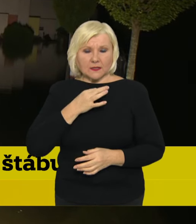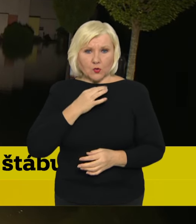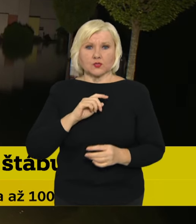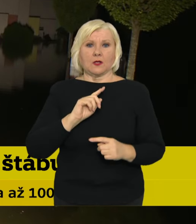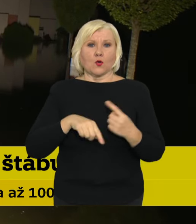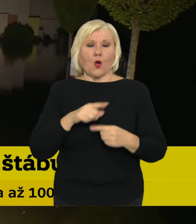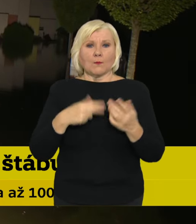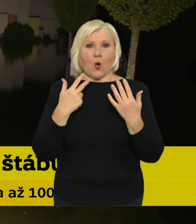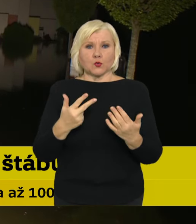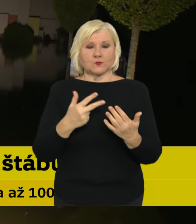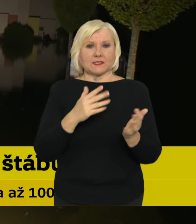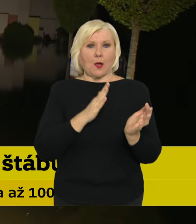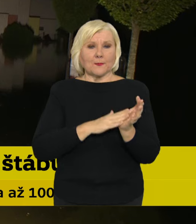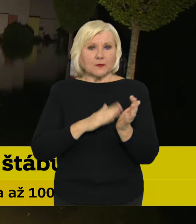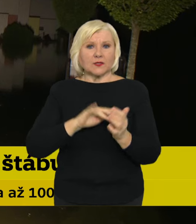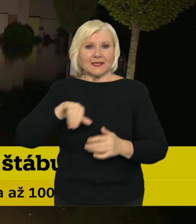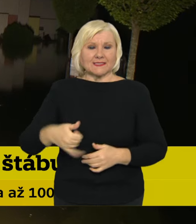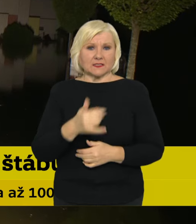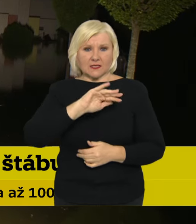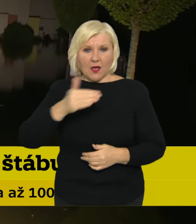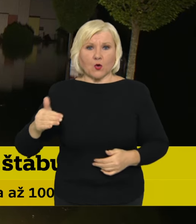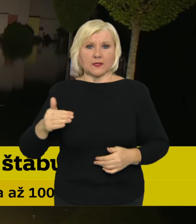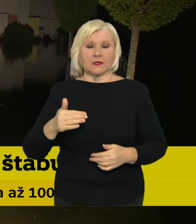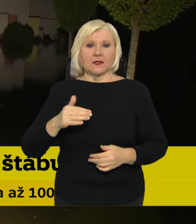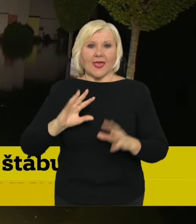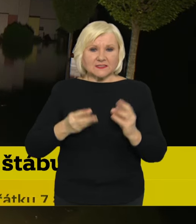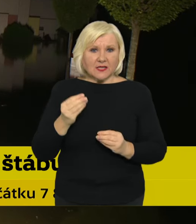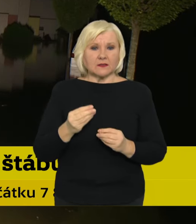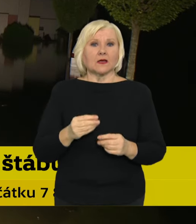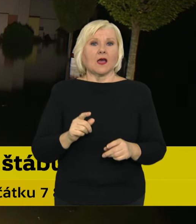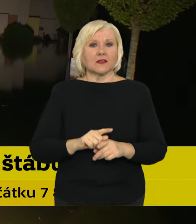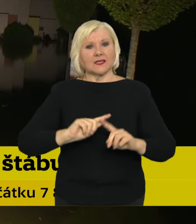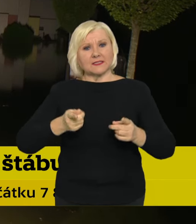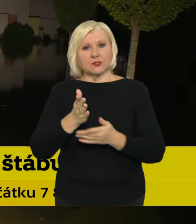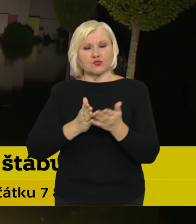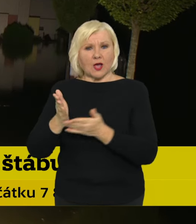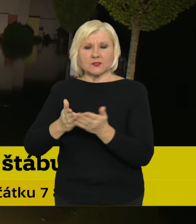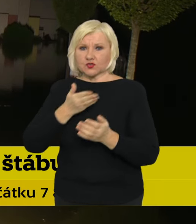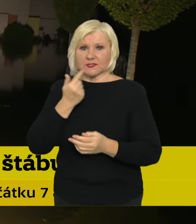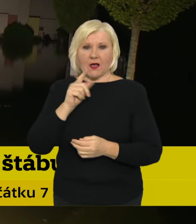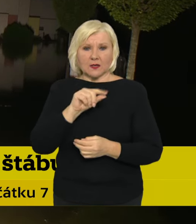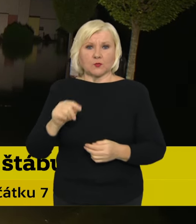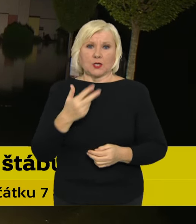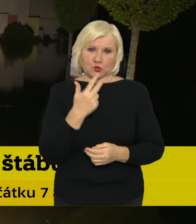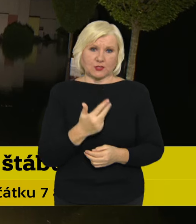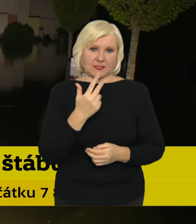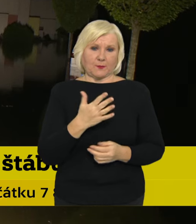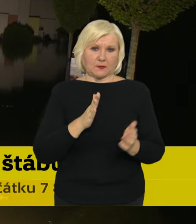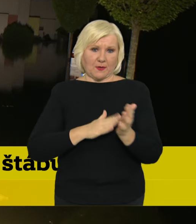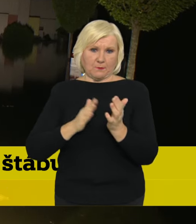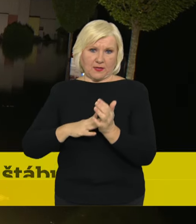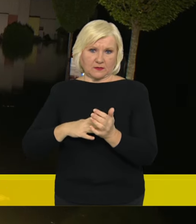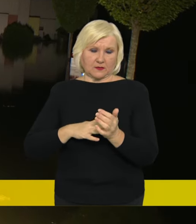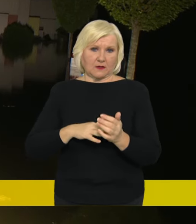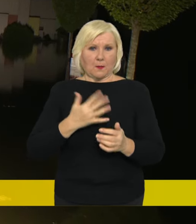milimetrů v Jízerkách, Jeseníkách. V ostatních částech České republiky potom 35 milimetrů, respektive